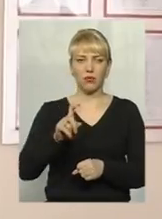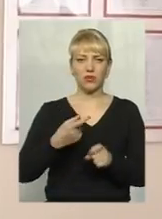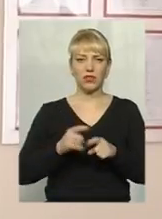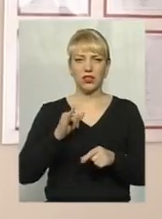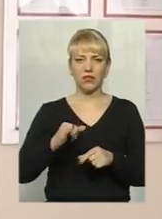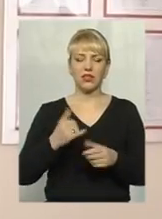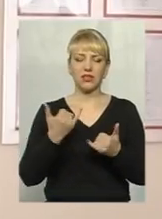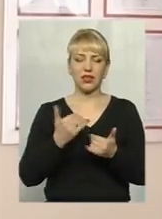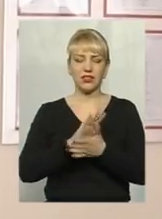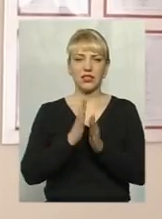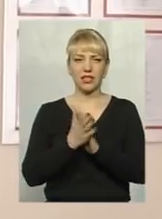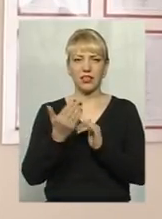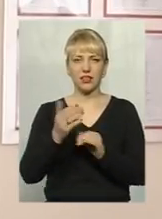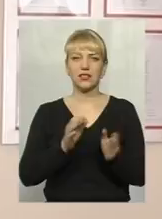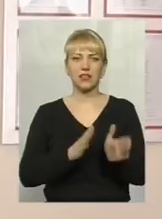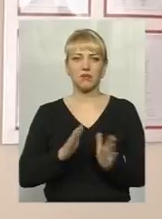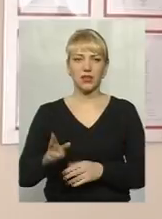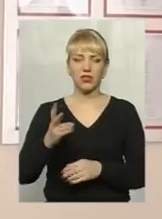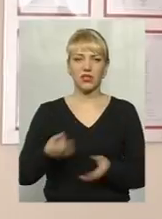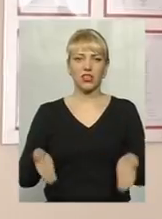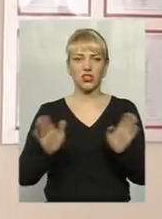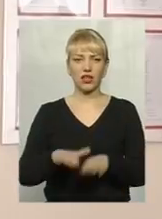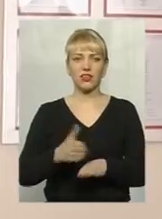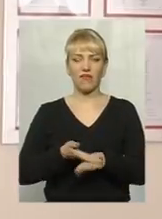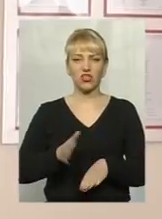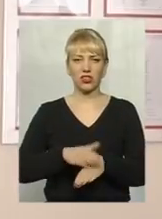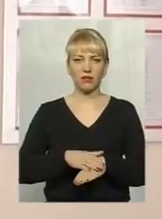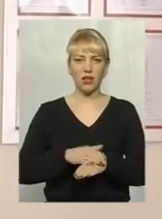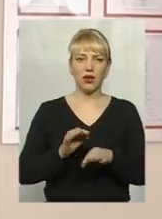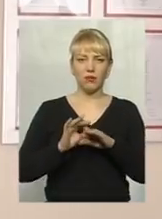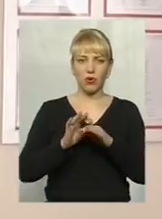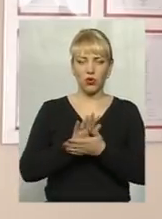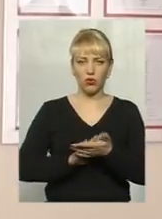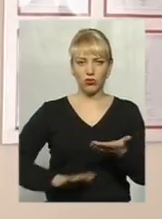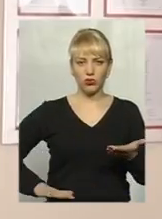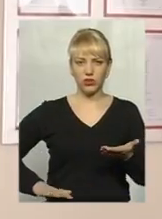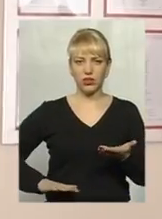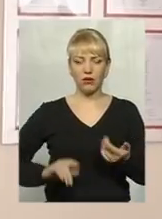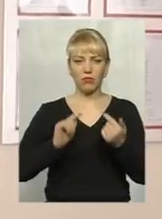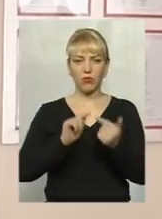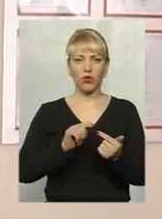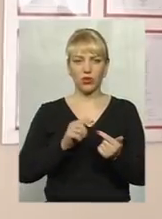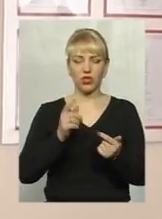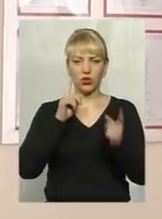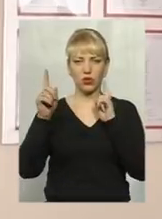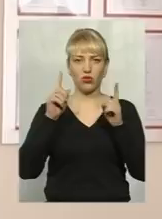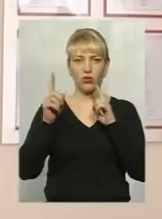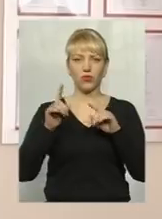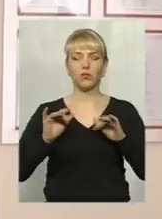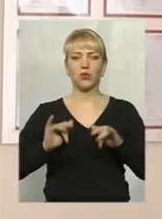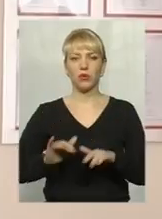стабільний, але залишається важким. Продовжується противошокове міроприємство